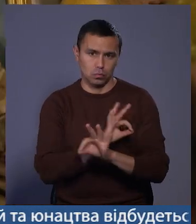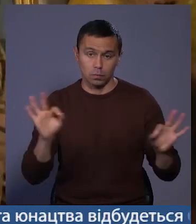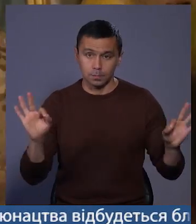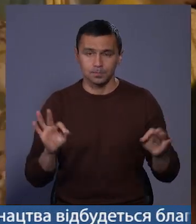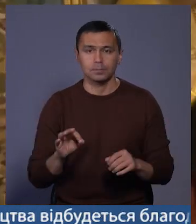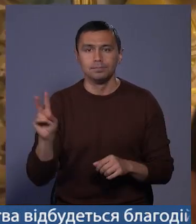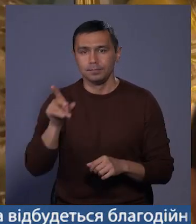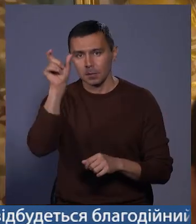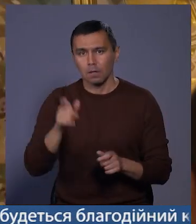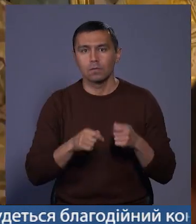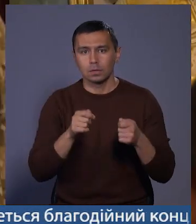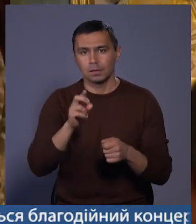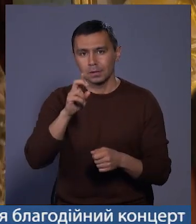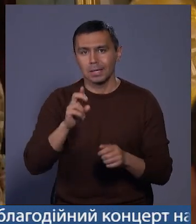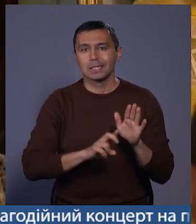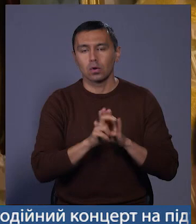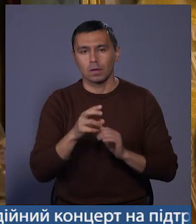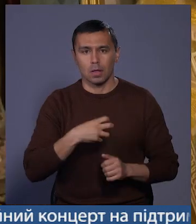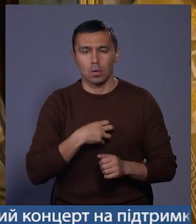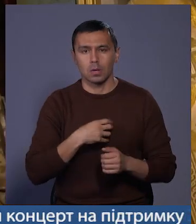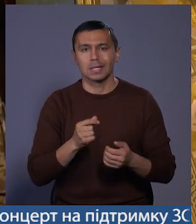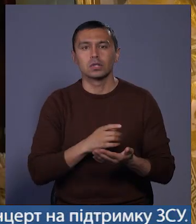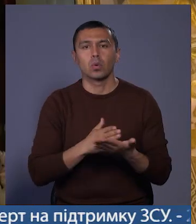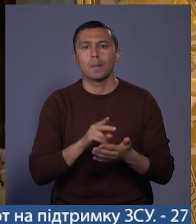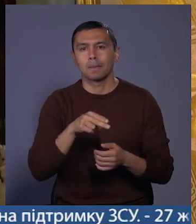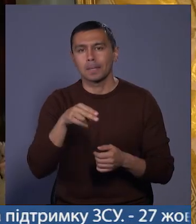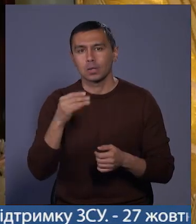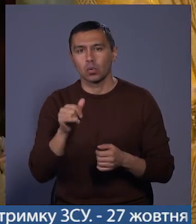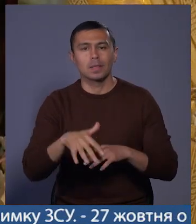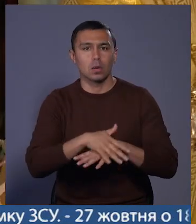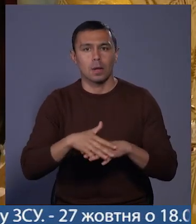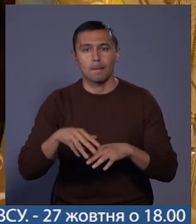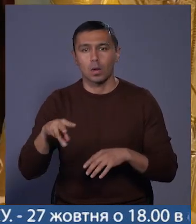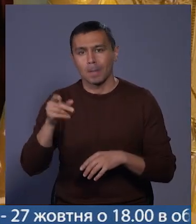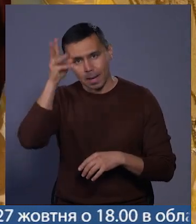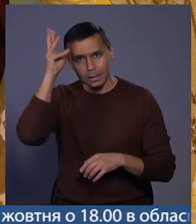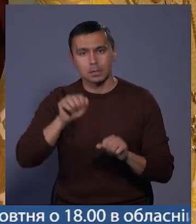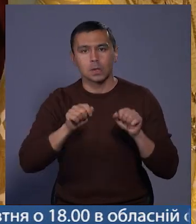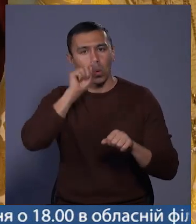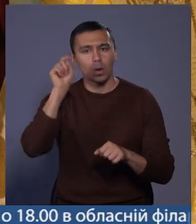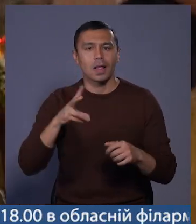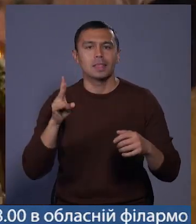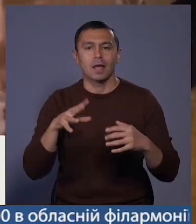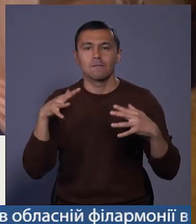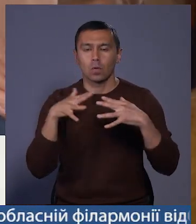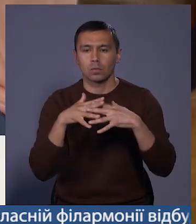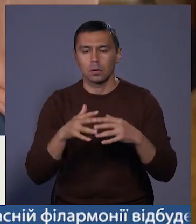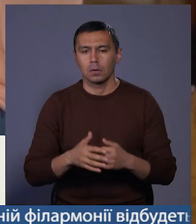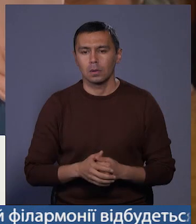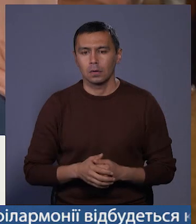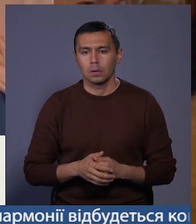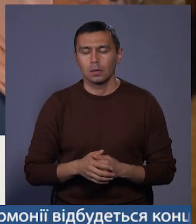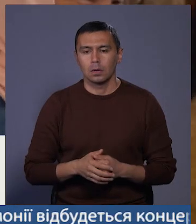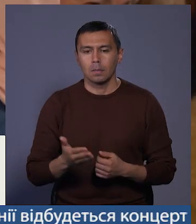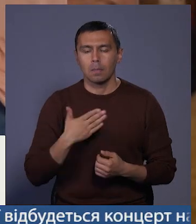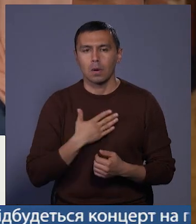Епіфаній вручив церковні нагороди за заслуги перед ПЦУ та народом. Микола Хмельницький захищає Україну на фронті. Я керівник одного